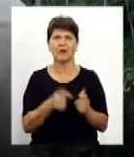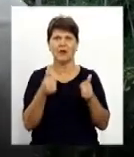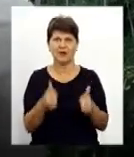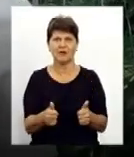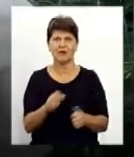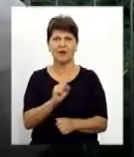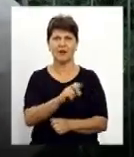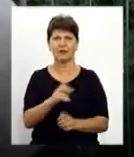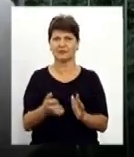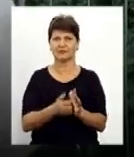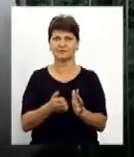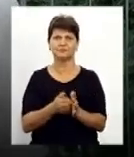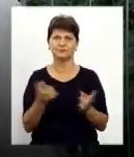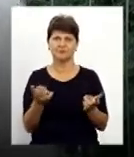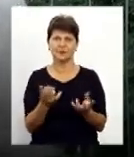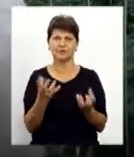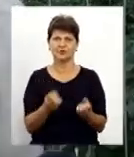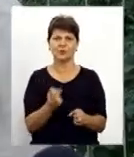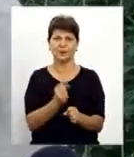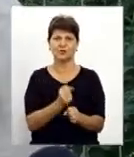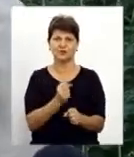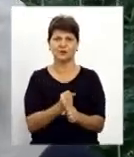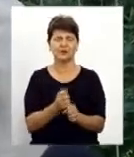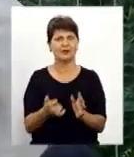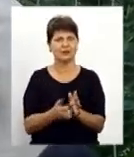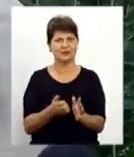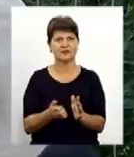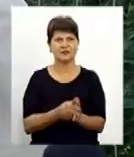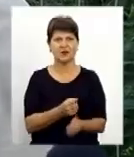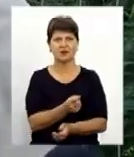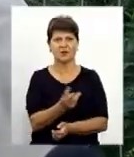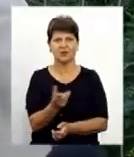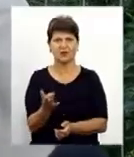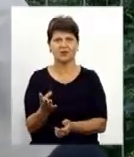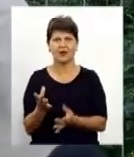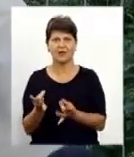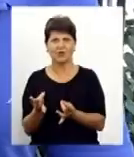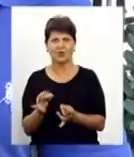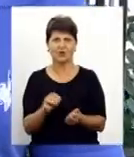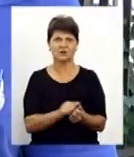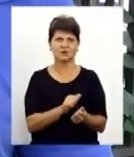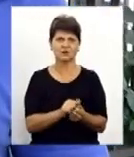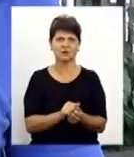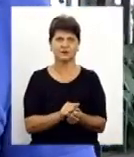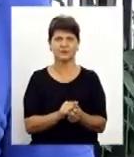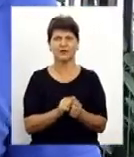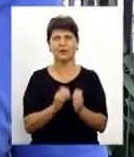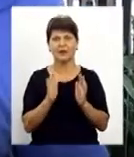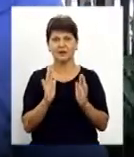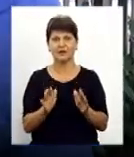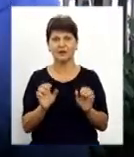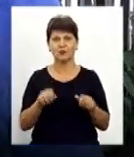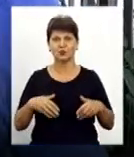Треба фасувати ще миски. Тобто недостатньо тільки вологий і сухий. Тільки можна вітати такі